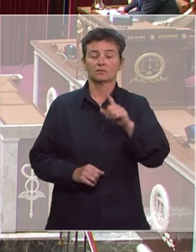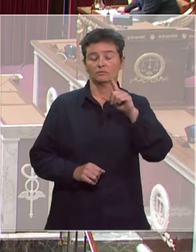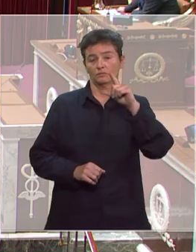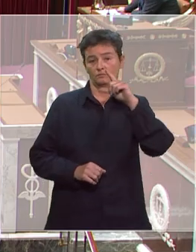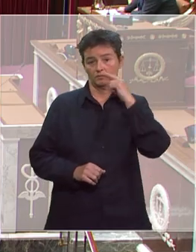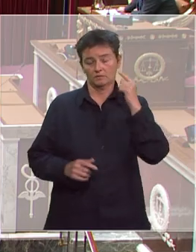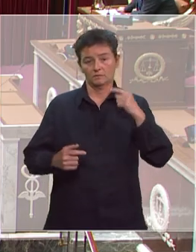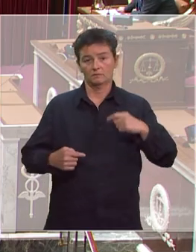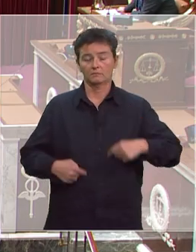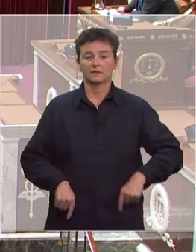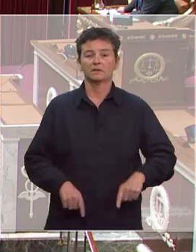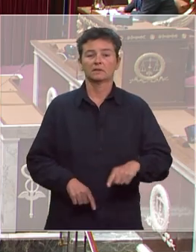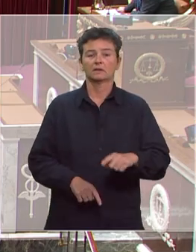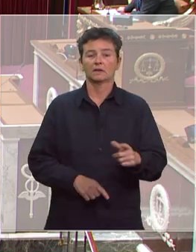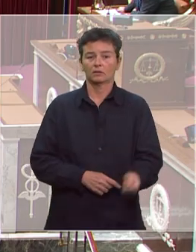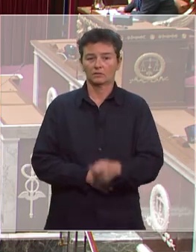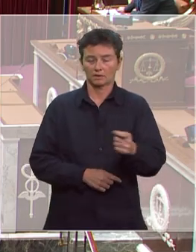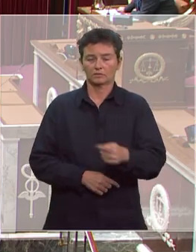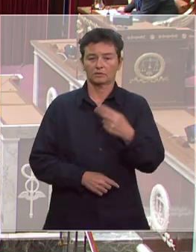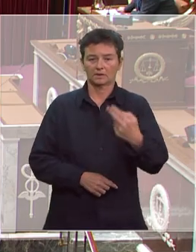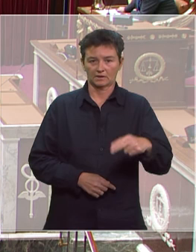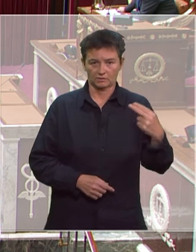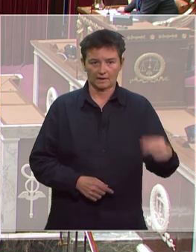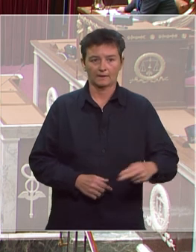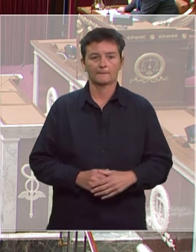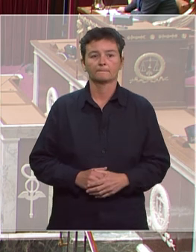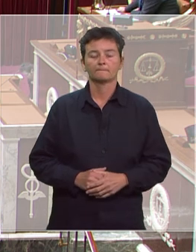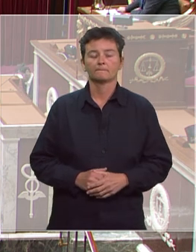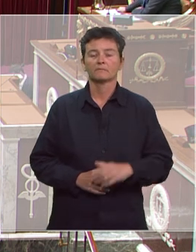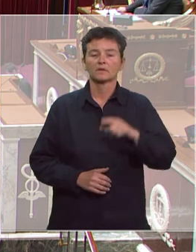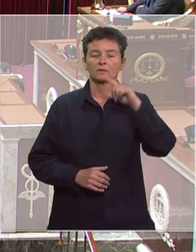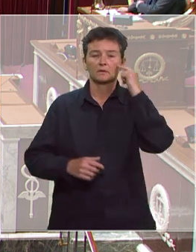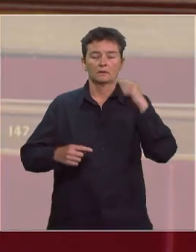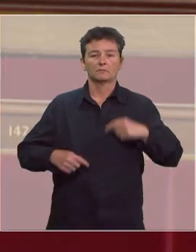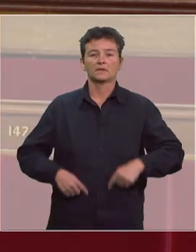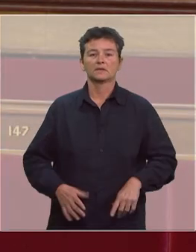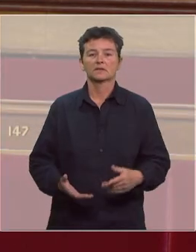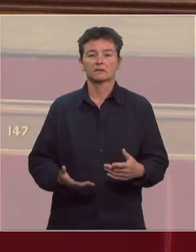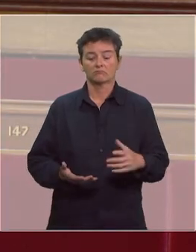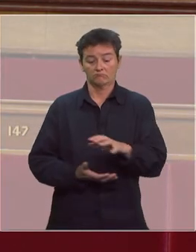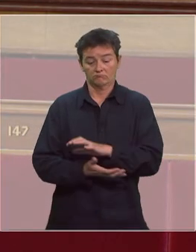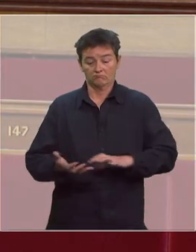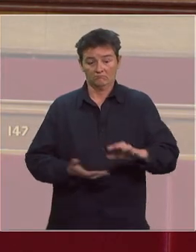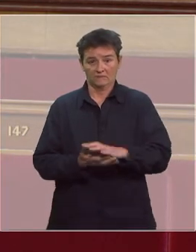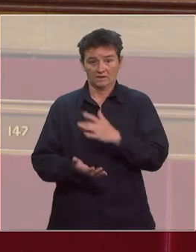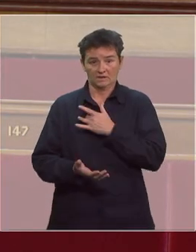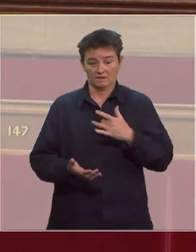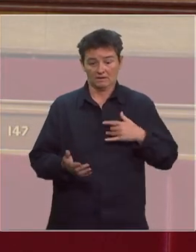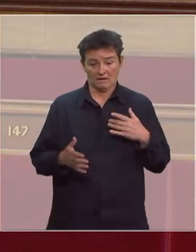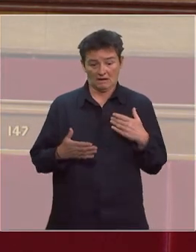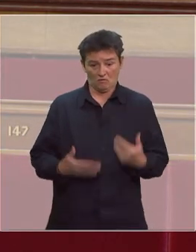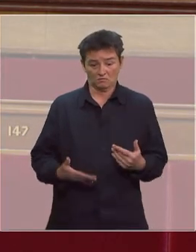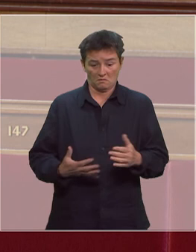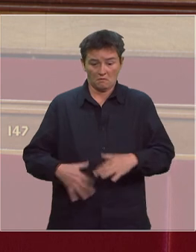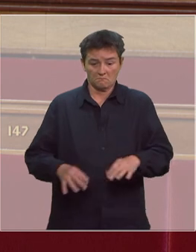monsieur le ministre de l'éducation nationale monsieur le ministre la crise sanitaire dans laquelle se trouve notre